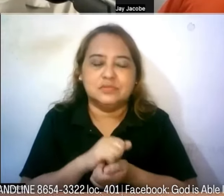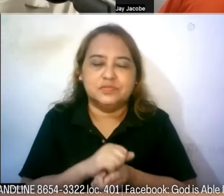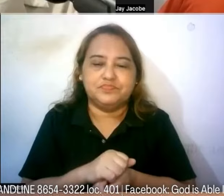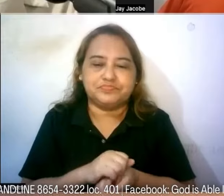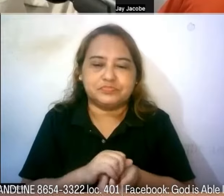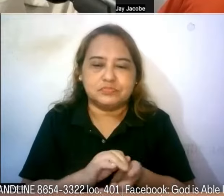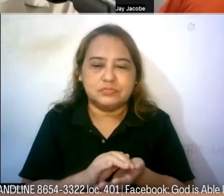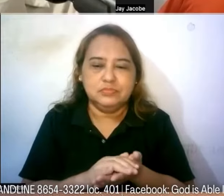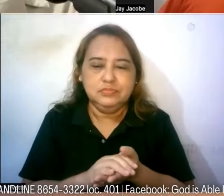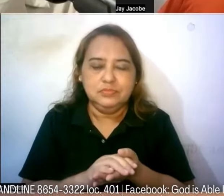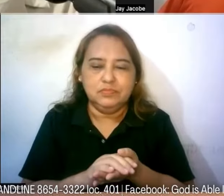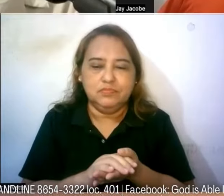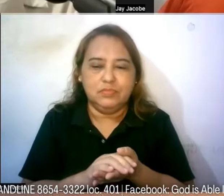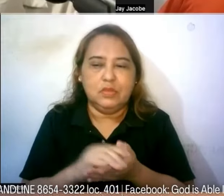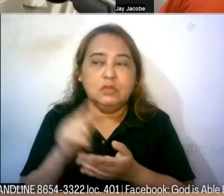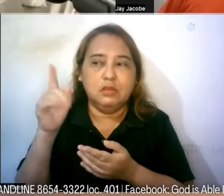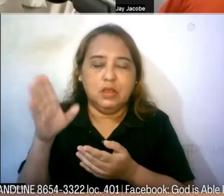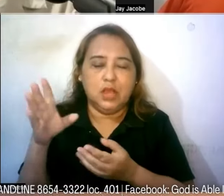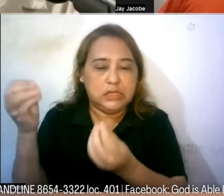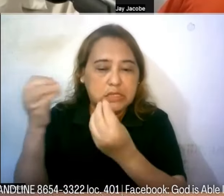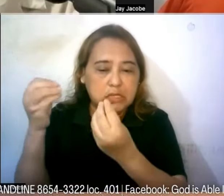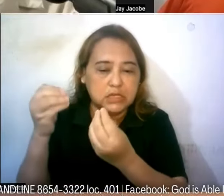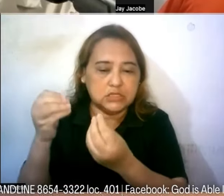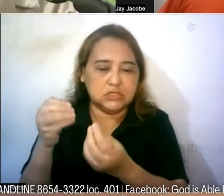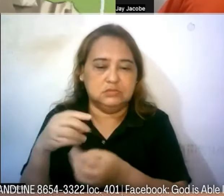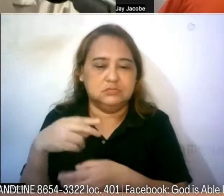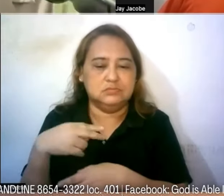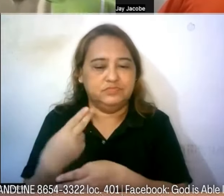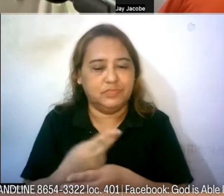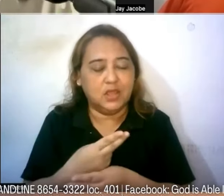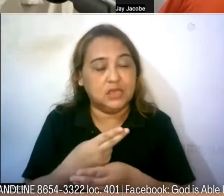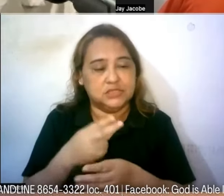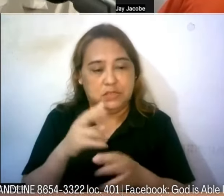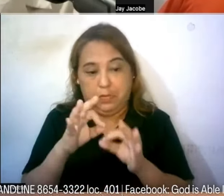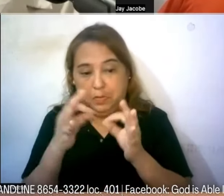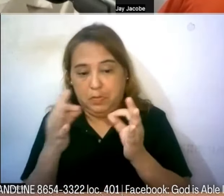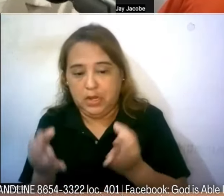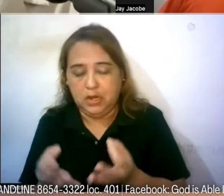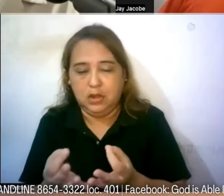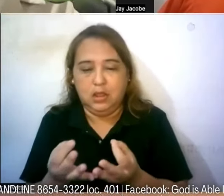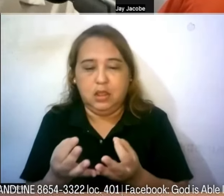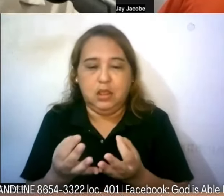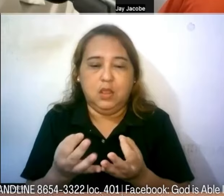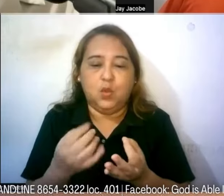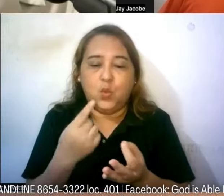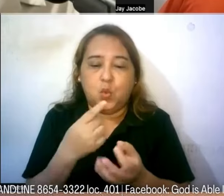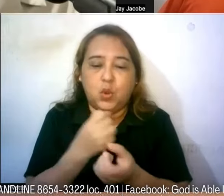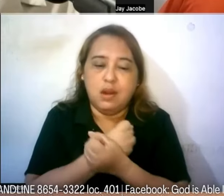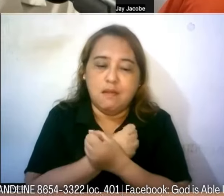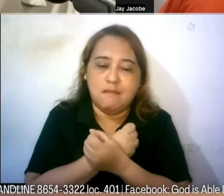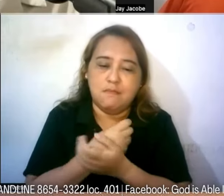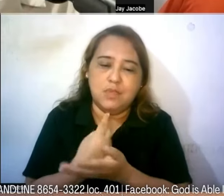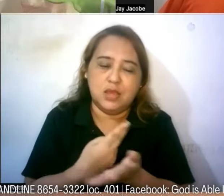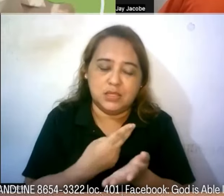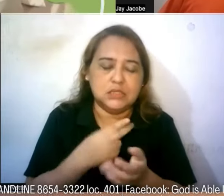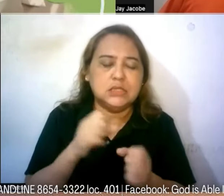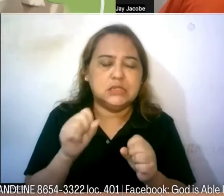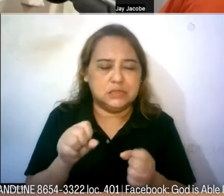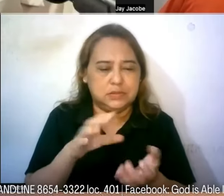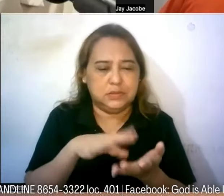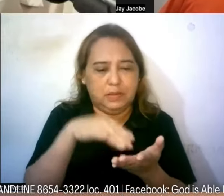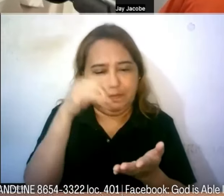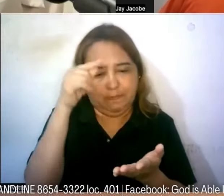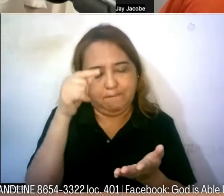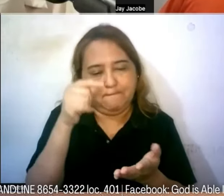ng kapansanan may tinuturo din sa pamilya na nag-aalaga nagmamahal sa atin we can learn from each other kasi usually